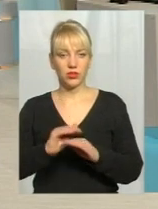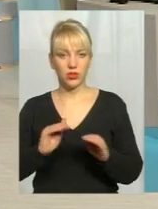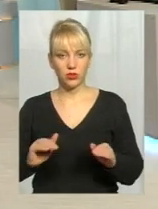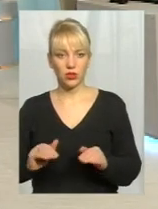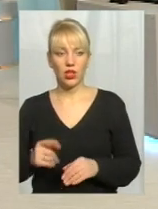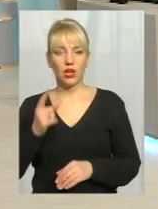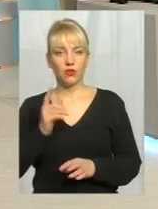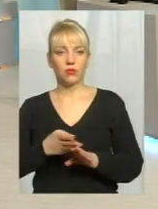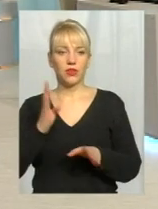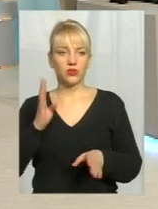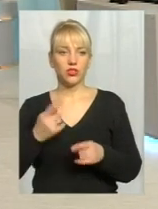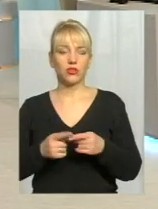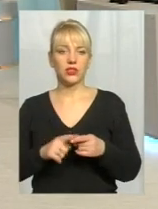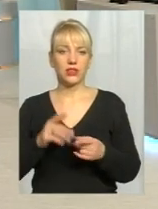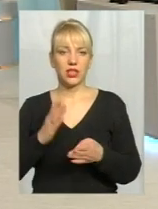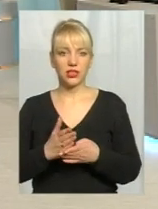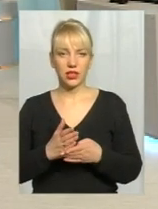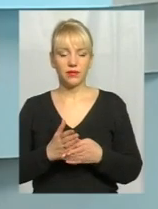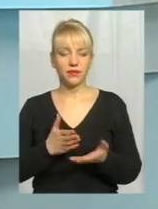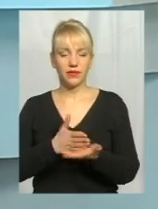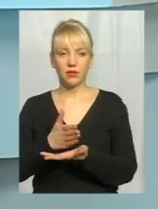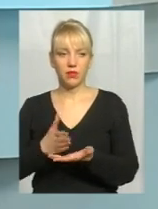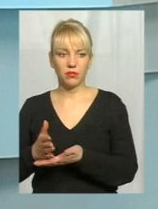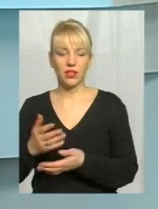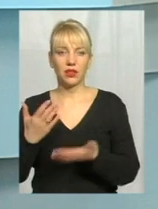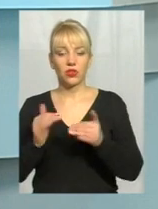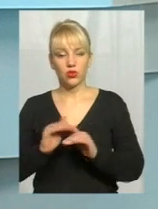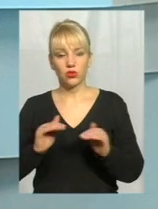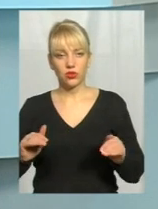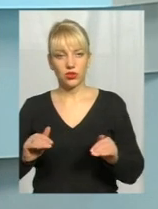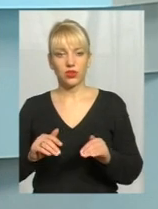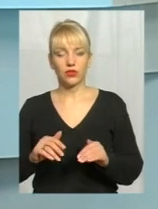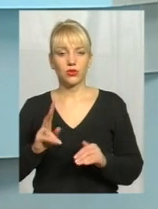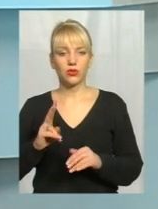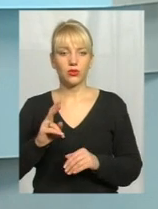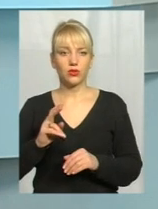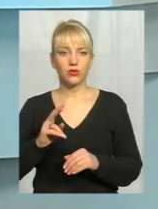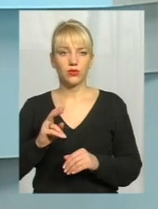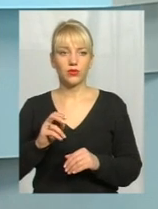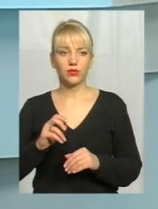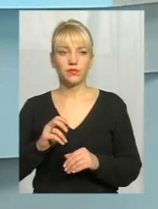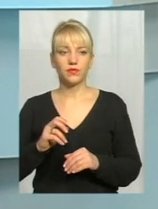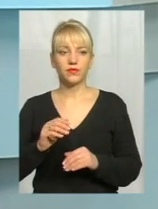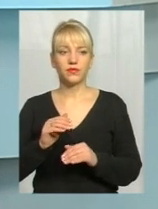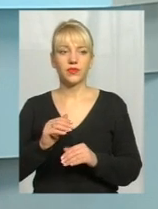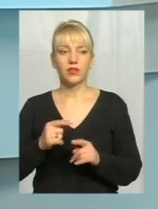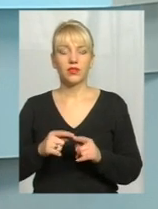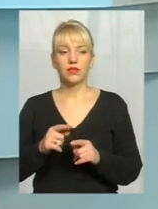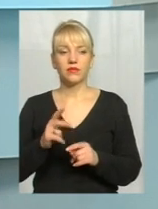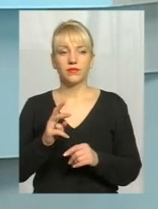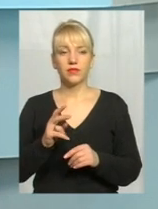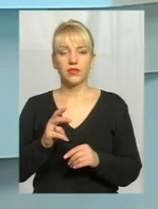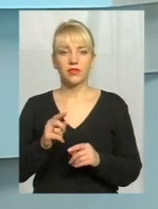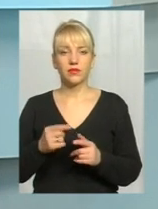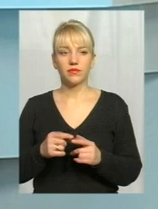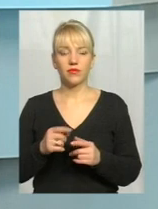то в першу чергу це є певні напрямки. Тобто, якщо це дошкільні або діти шкільного віку, вони здебільшого звільняються від